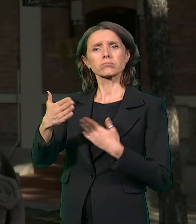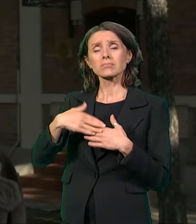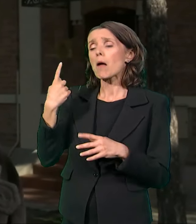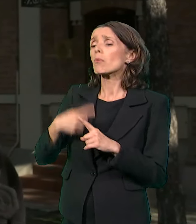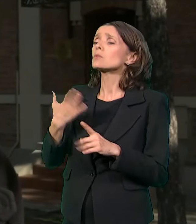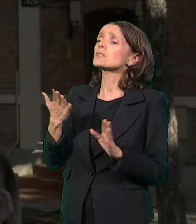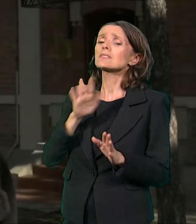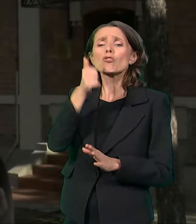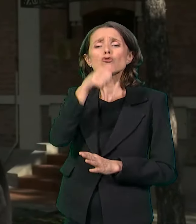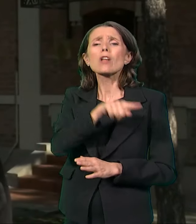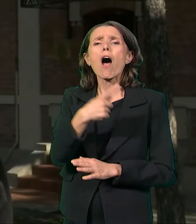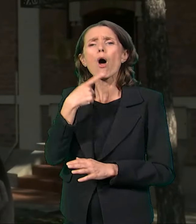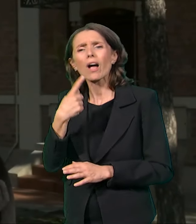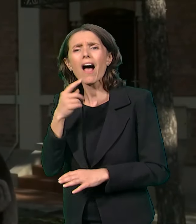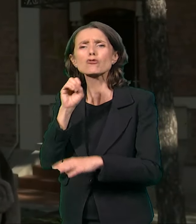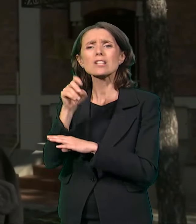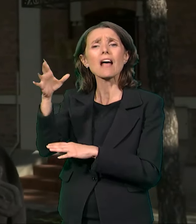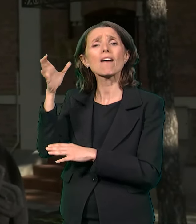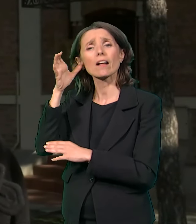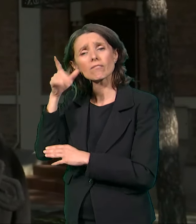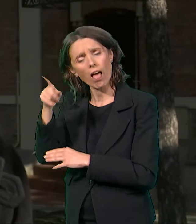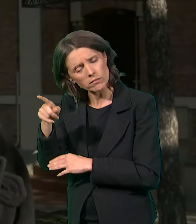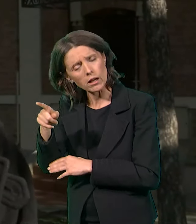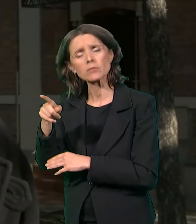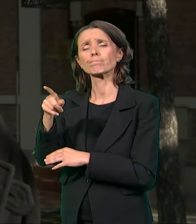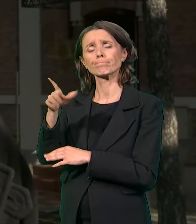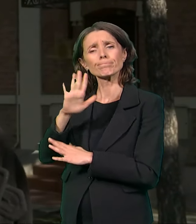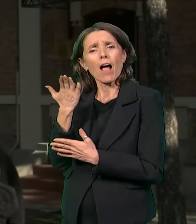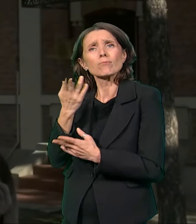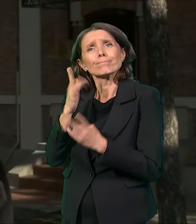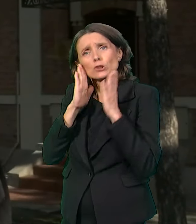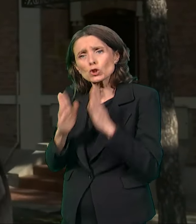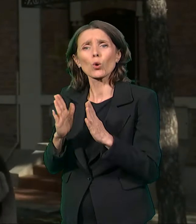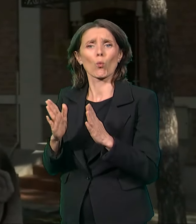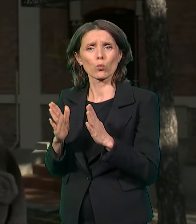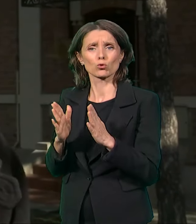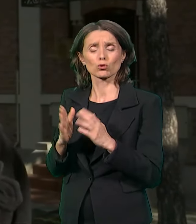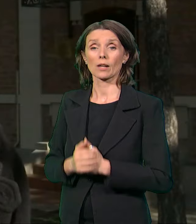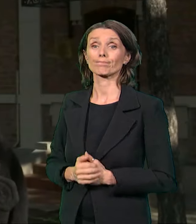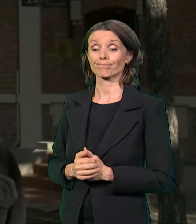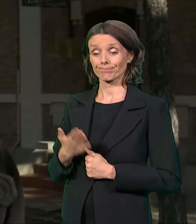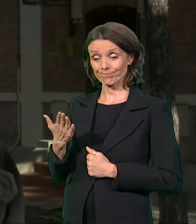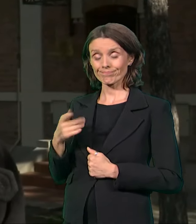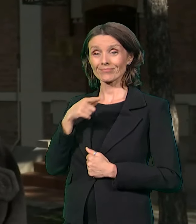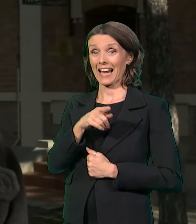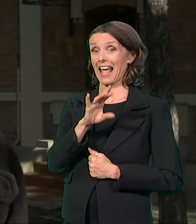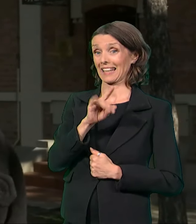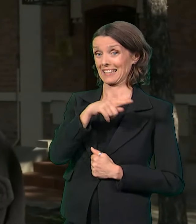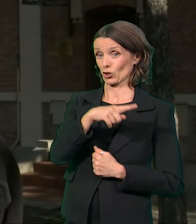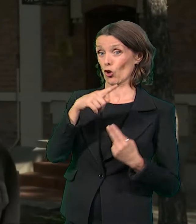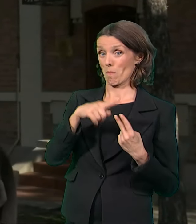u vladi tadašnje knježevine Srbije sluša. On sa svoje strane